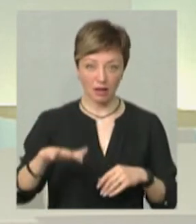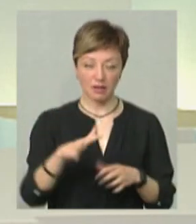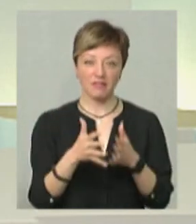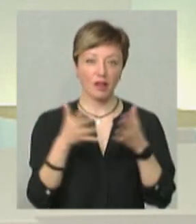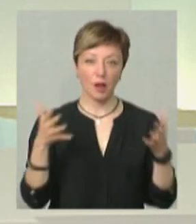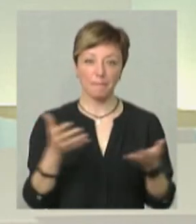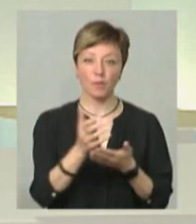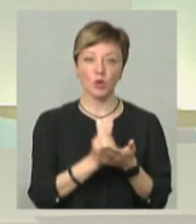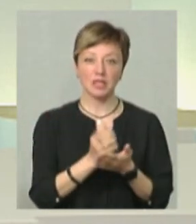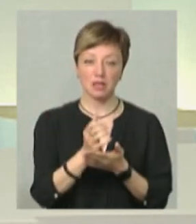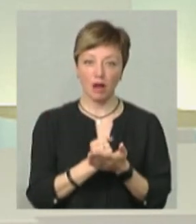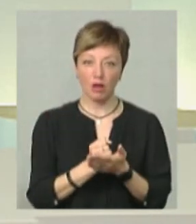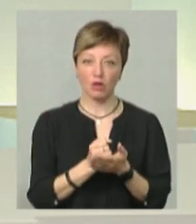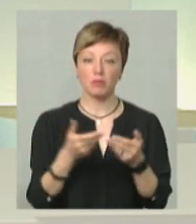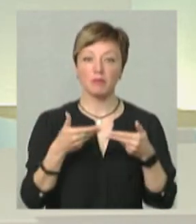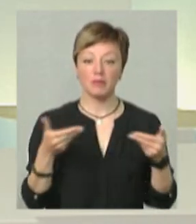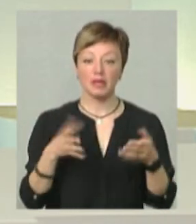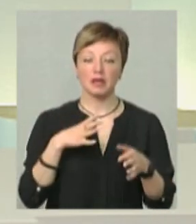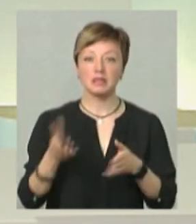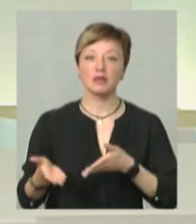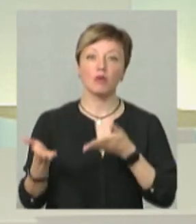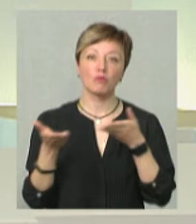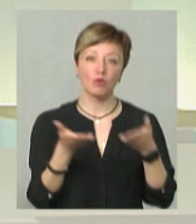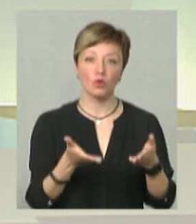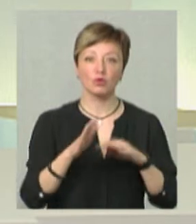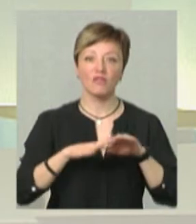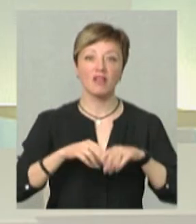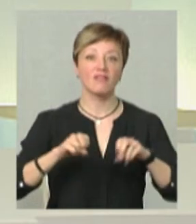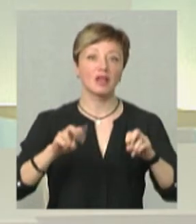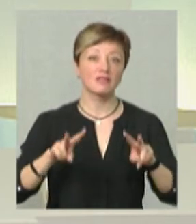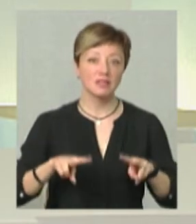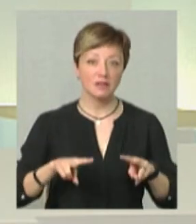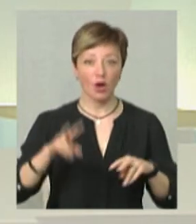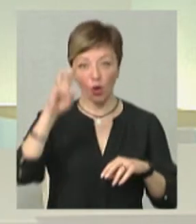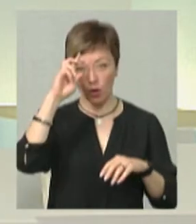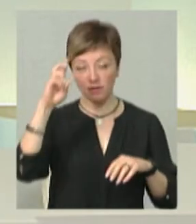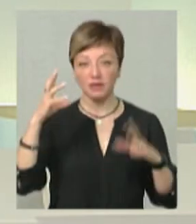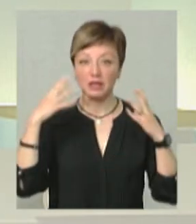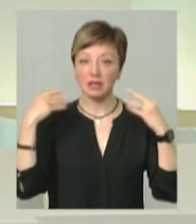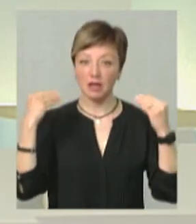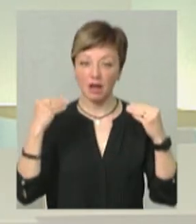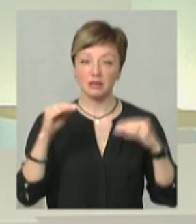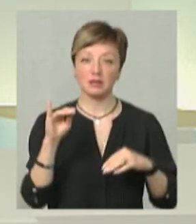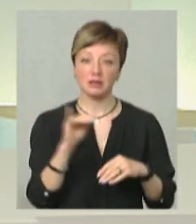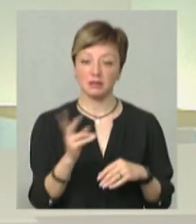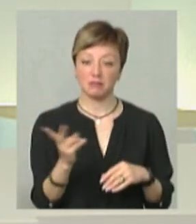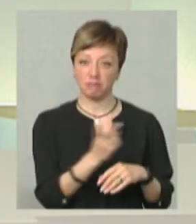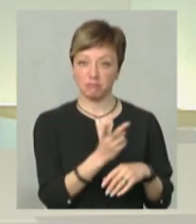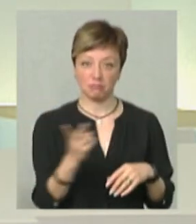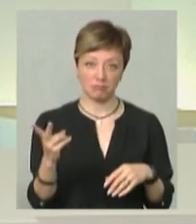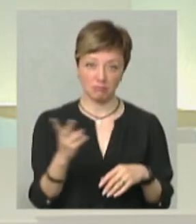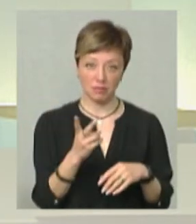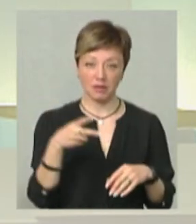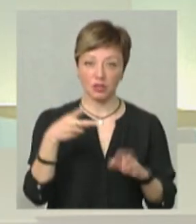дуже великим потенціалом, ми запрошували в тому числі фахівців з Королівства Нідерланди, КМП «Сінема» і «Гаррі